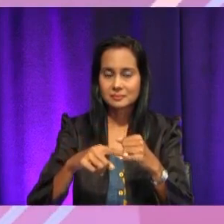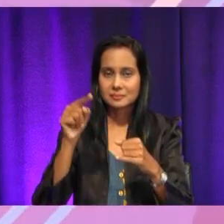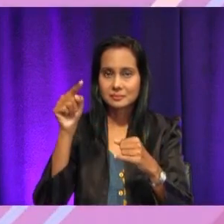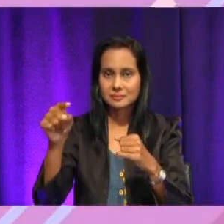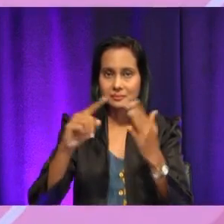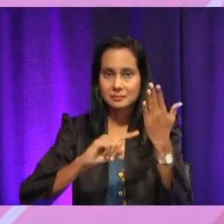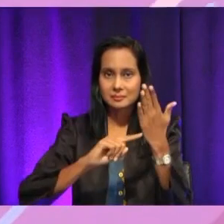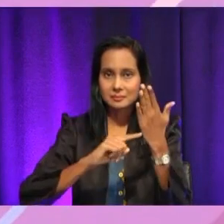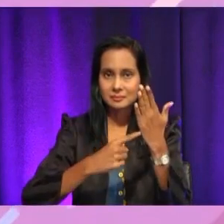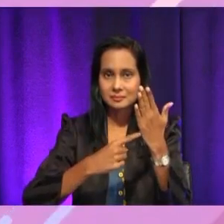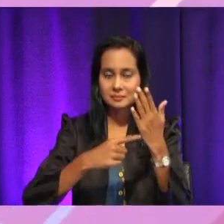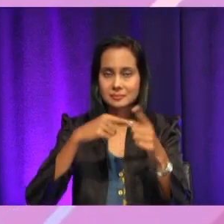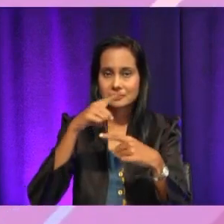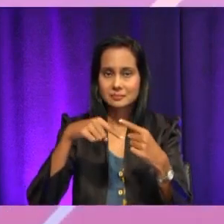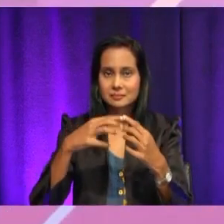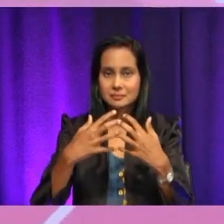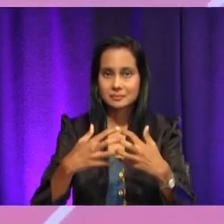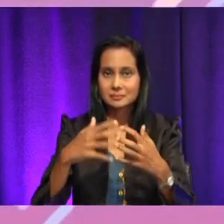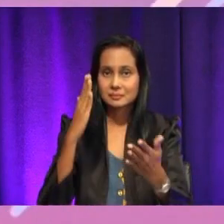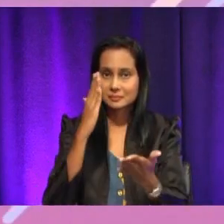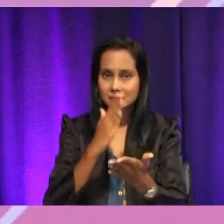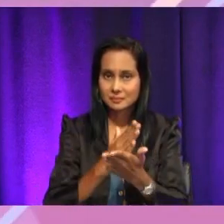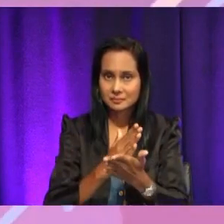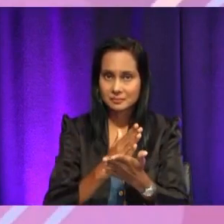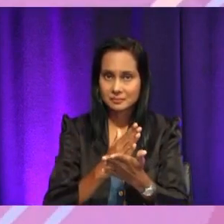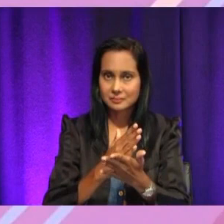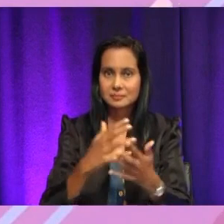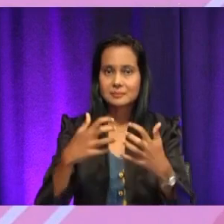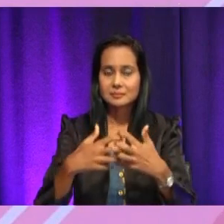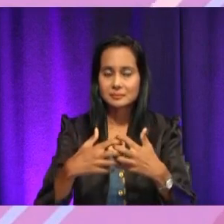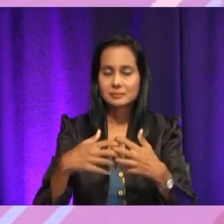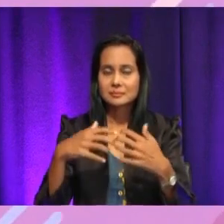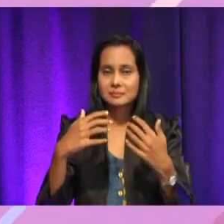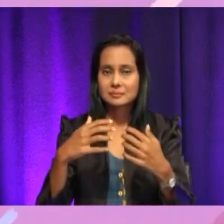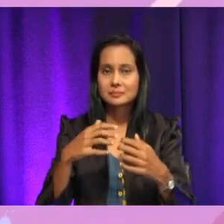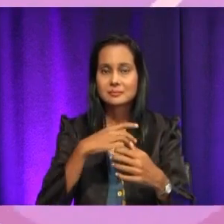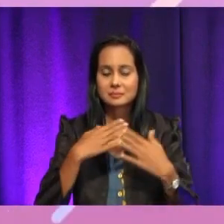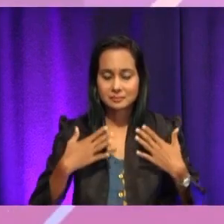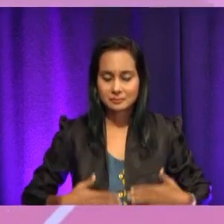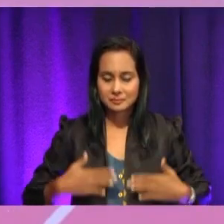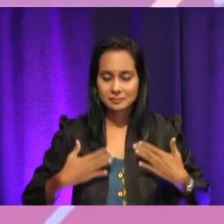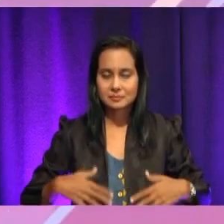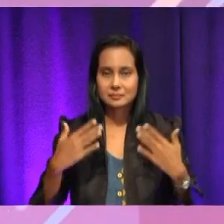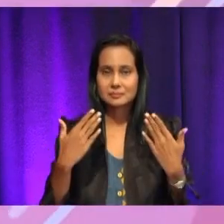Jika mesin sudah berhenti, pakaian yang sudah siap dikarekan. Mudahkan kawan-kawan.